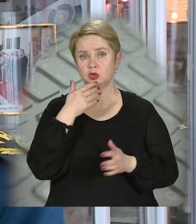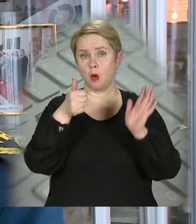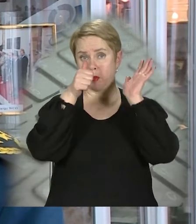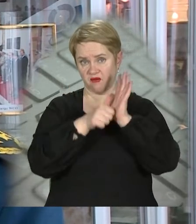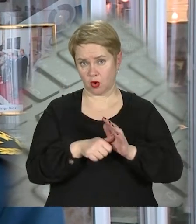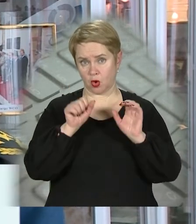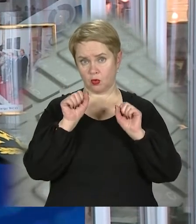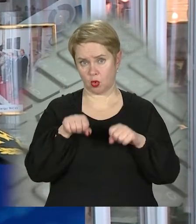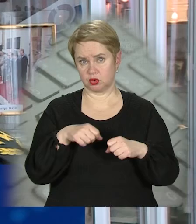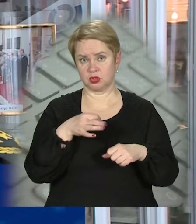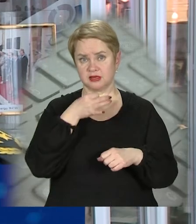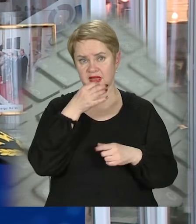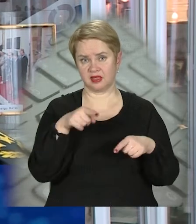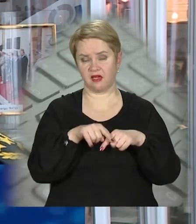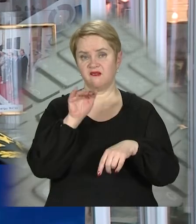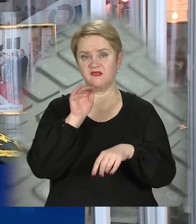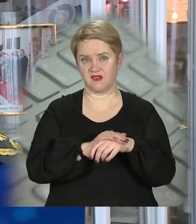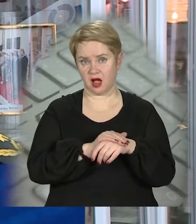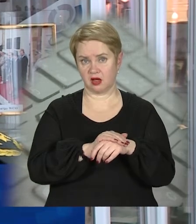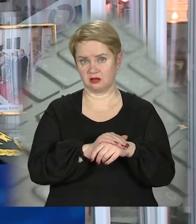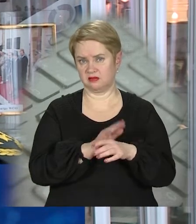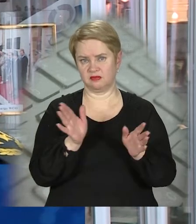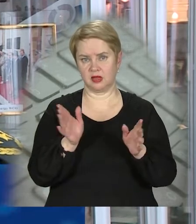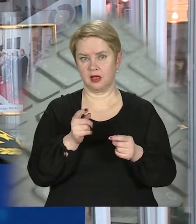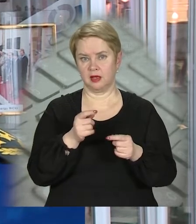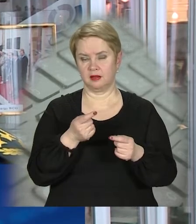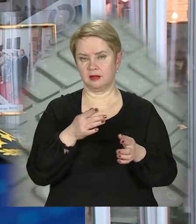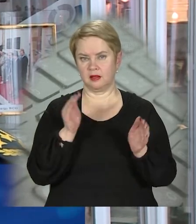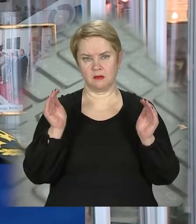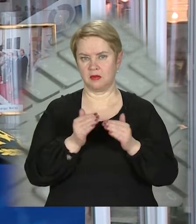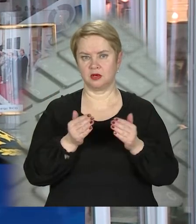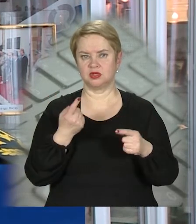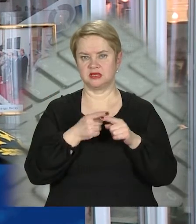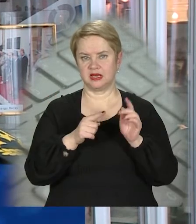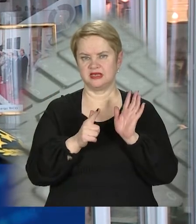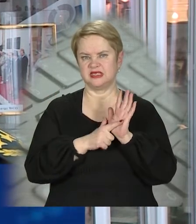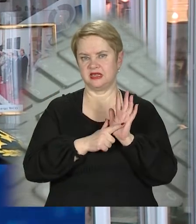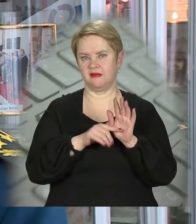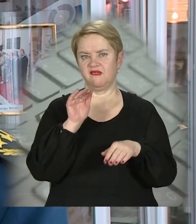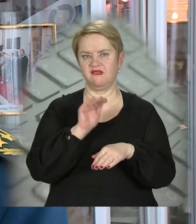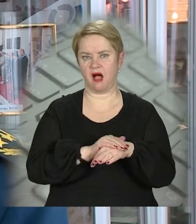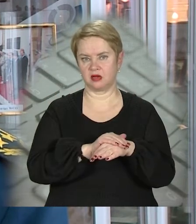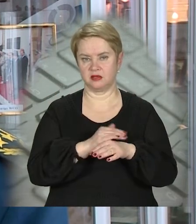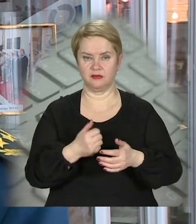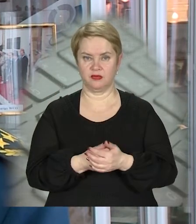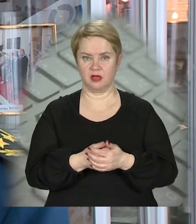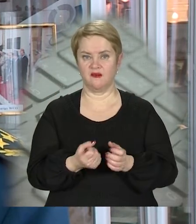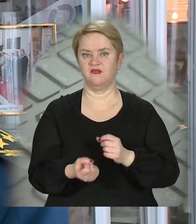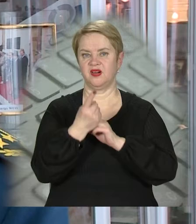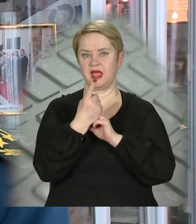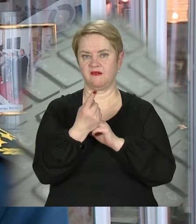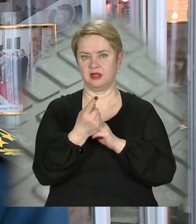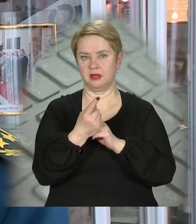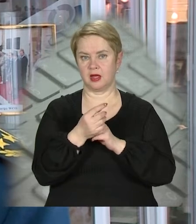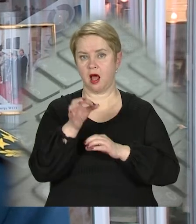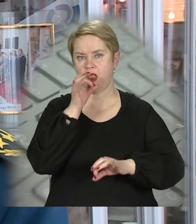півроку можна навести ось такі факти незначних затримань, але тим не менше. Це сім фактів виявлення